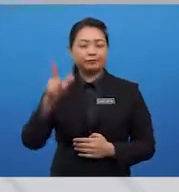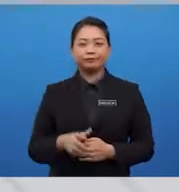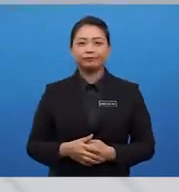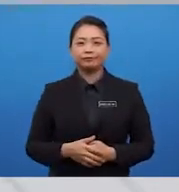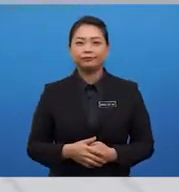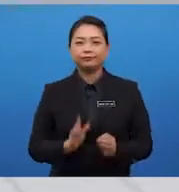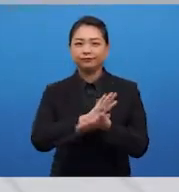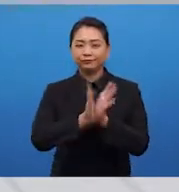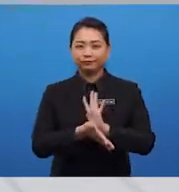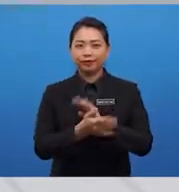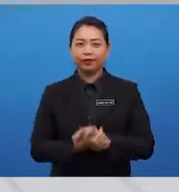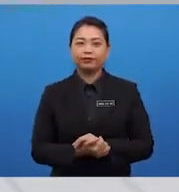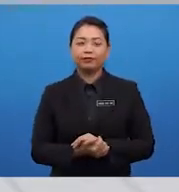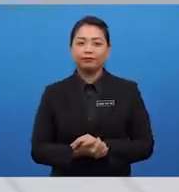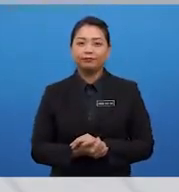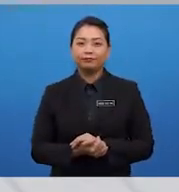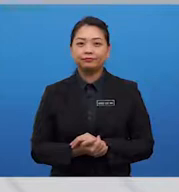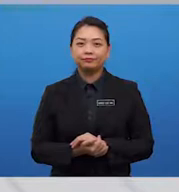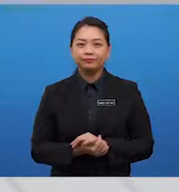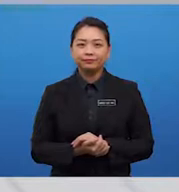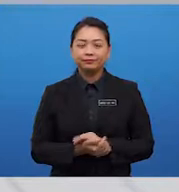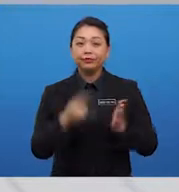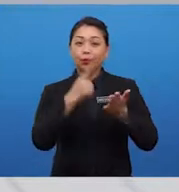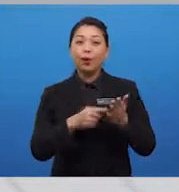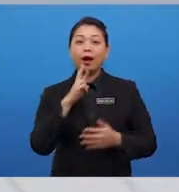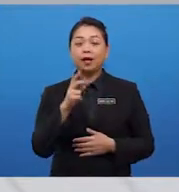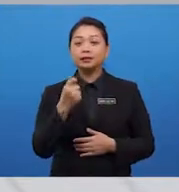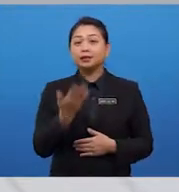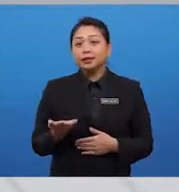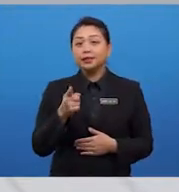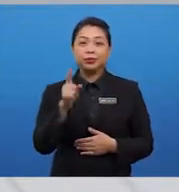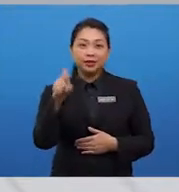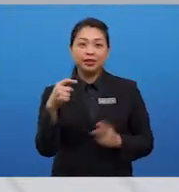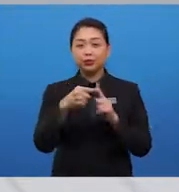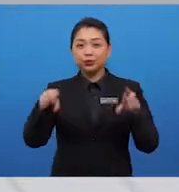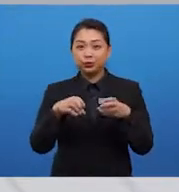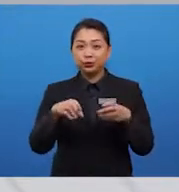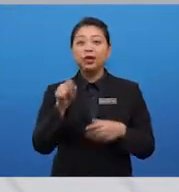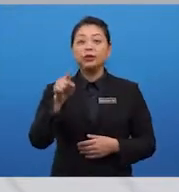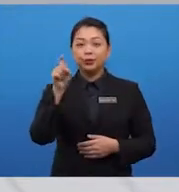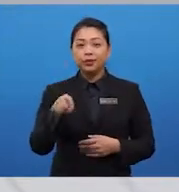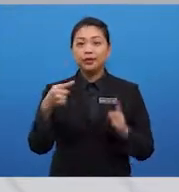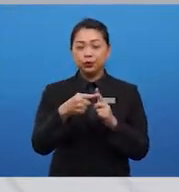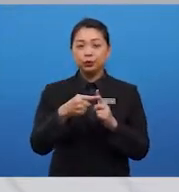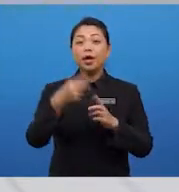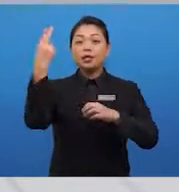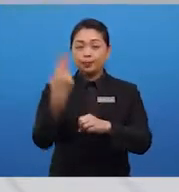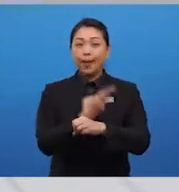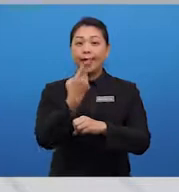So, what are the things that you need to do? You need to spend